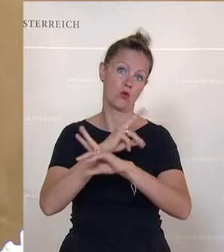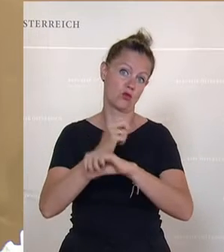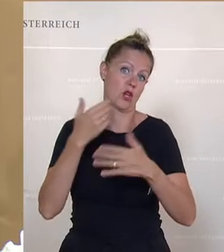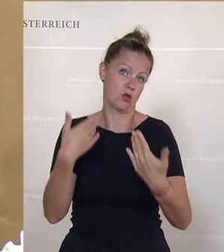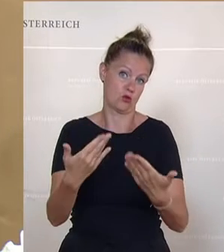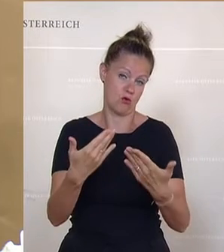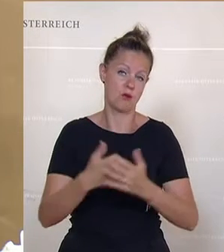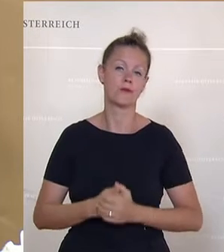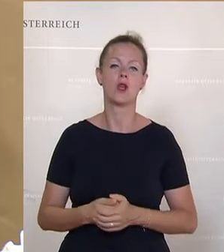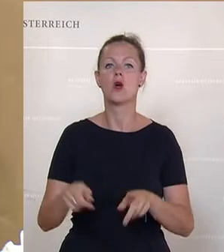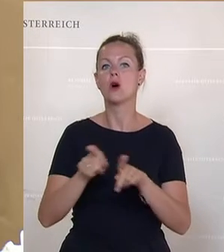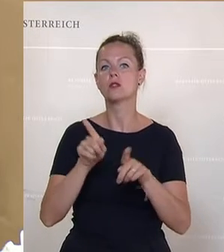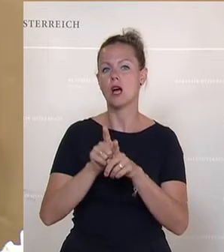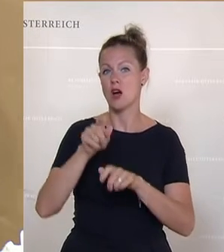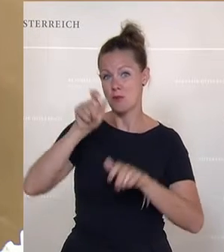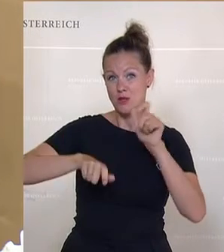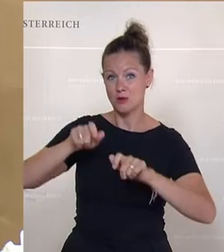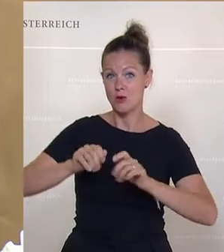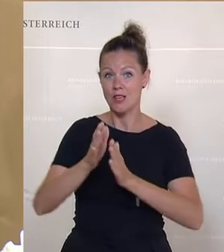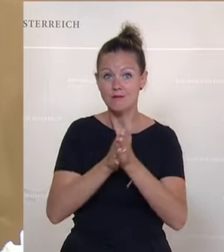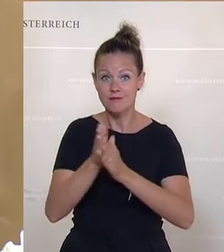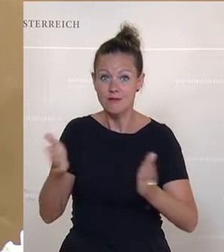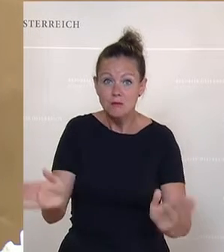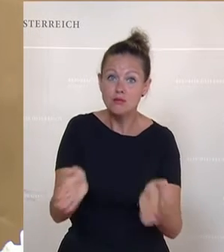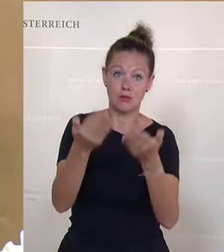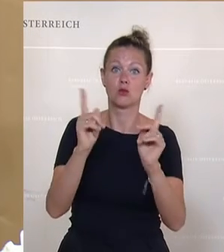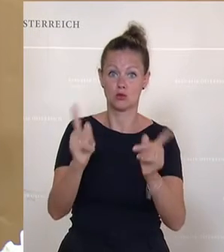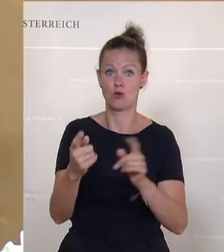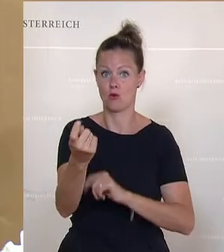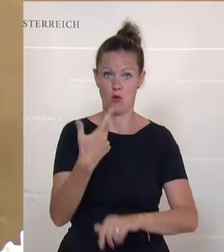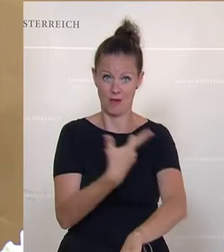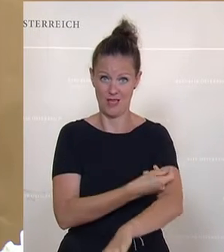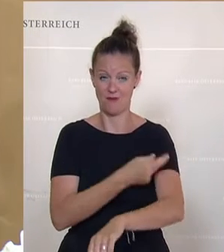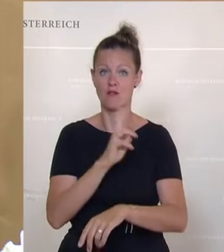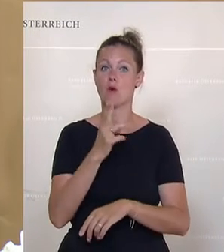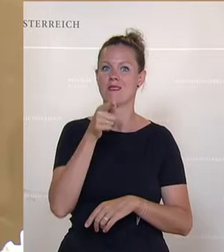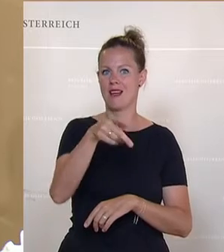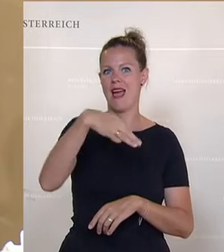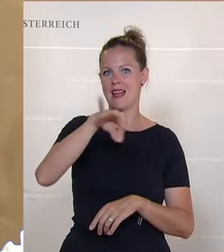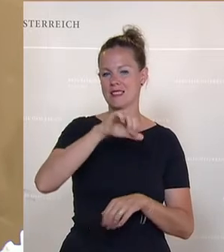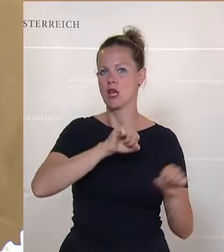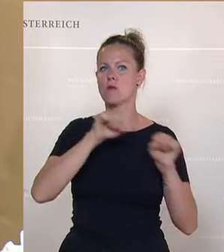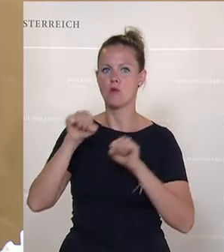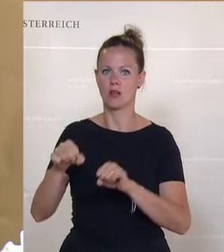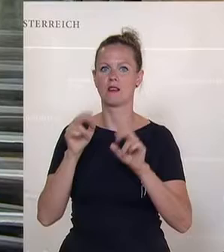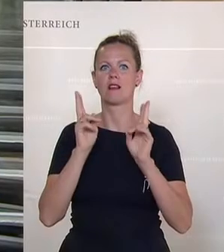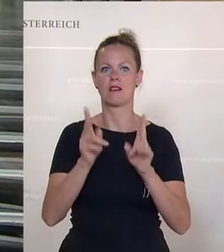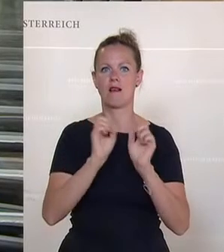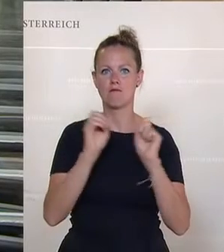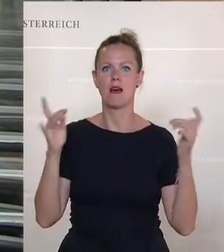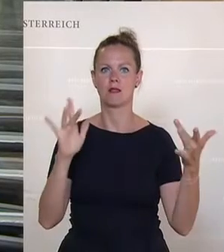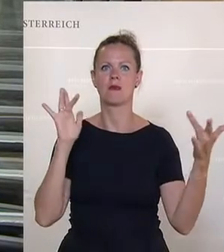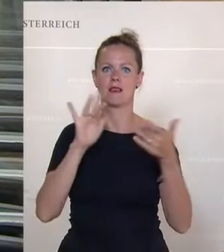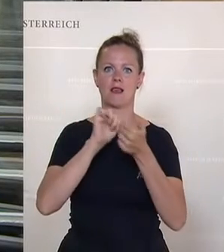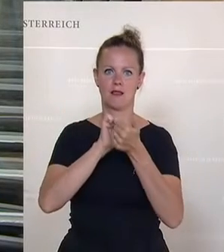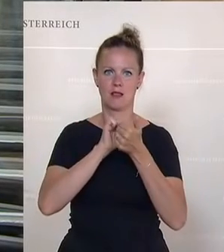hinaus auch die Menschen motivieren, sich impfen zu lassen, denn das ist die einzige Möglichkeit, wie wir die Pandemie nachhaltig auch bekämpfen können. Darüber hinaus, glaube